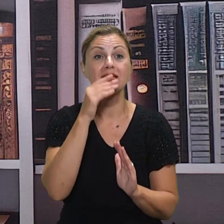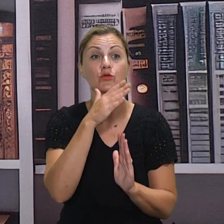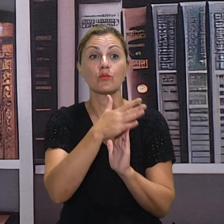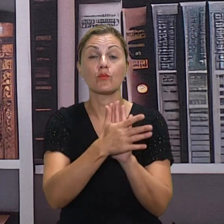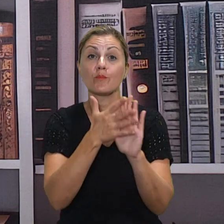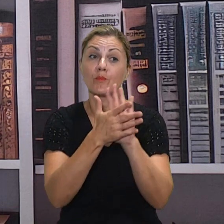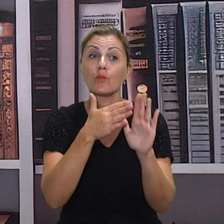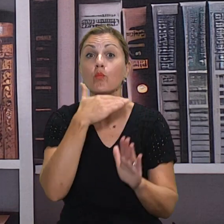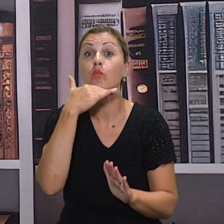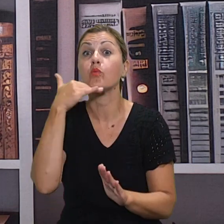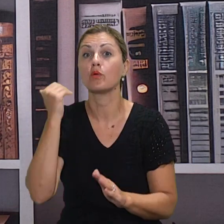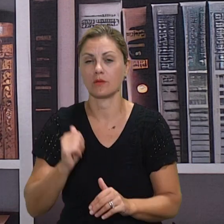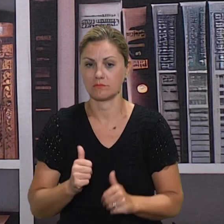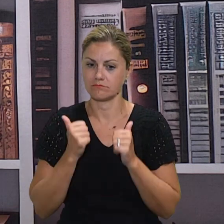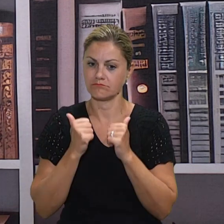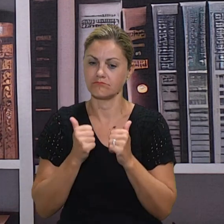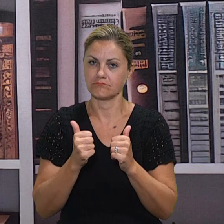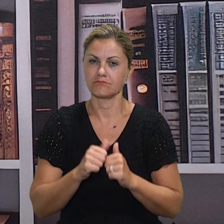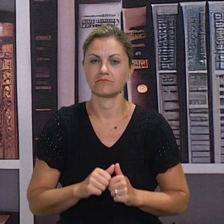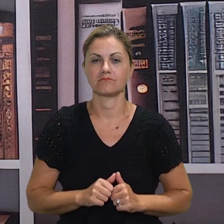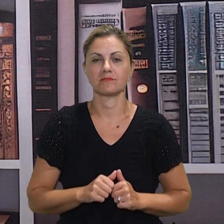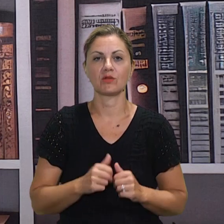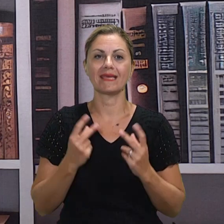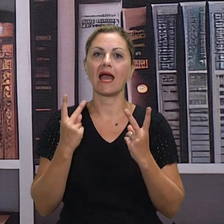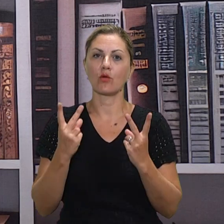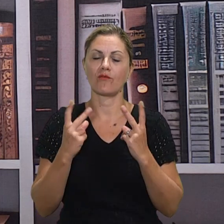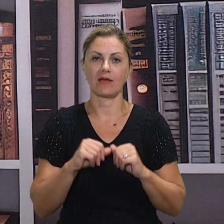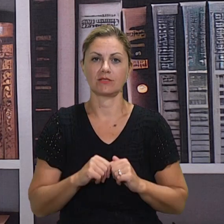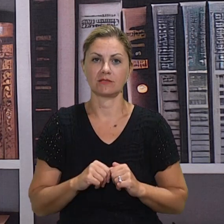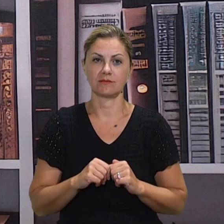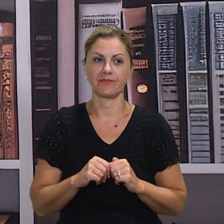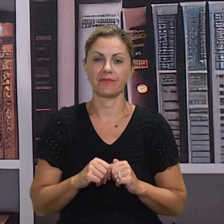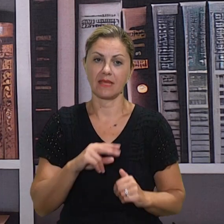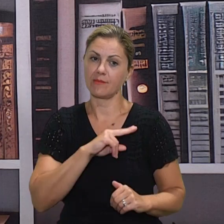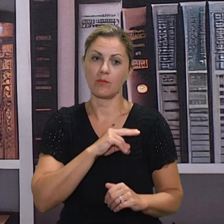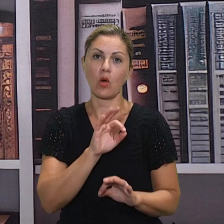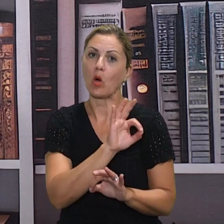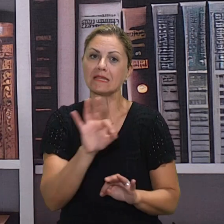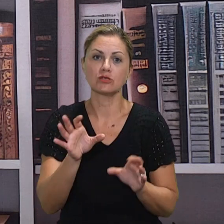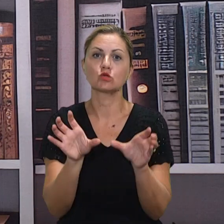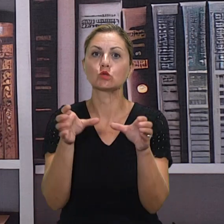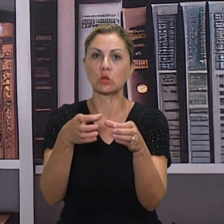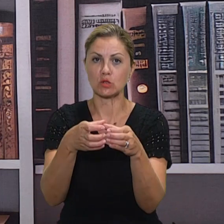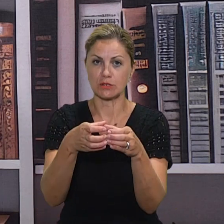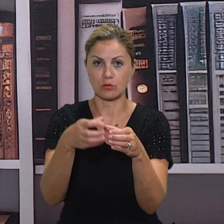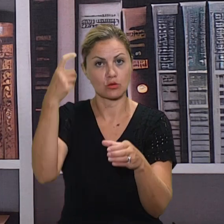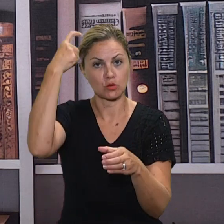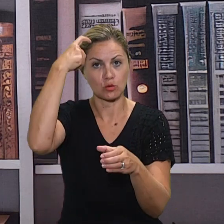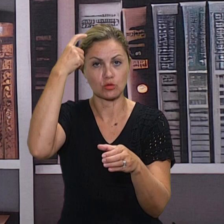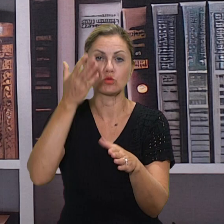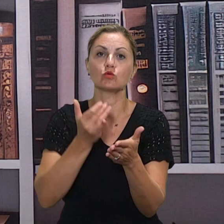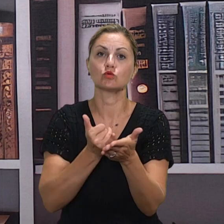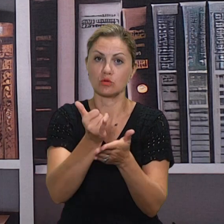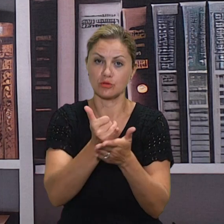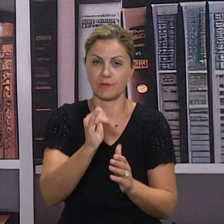vraćamo na tu komunikaciju s roditeljima da nemamo samo dobar odnos učitelj i roditelj, nego stručna služba i roditelj. Tu je